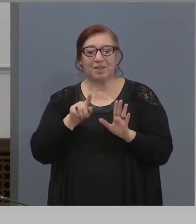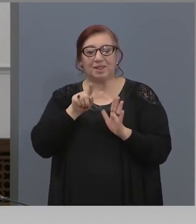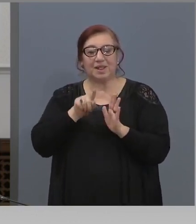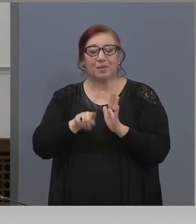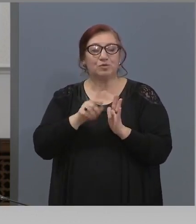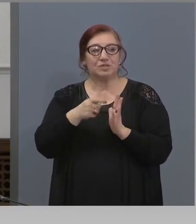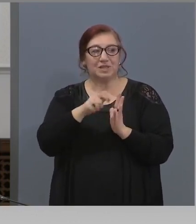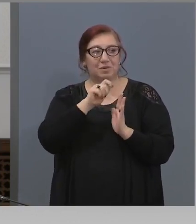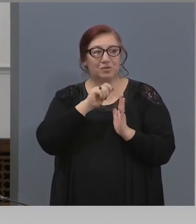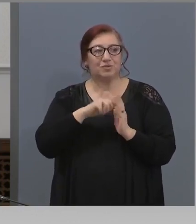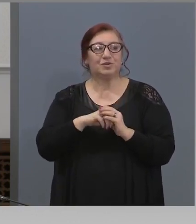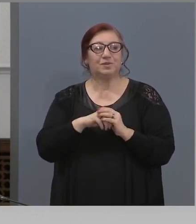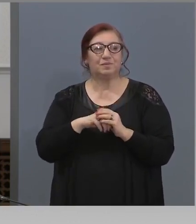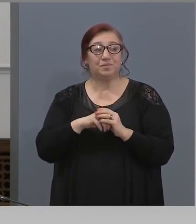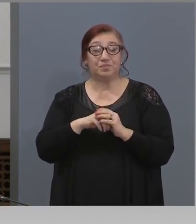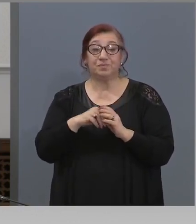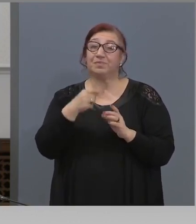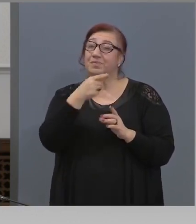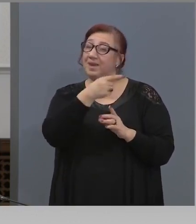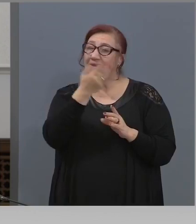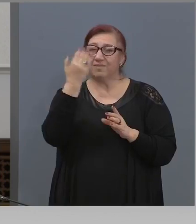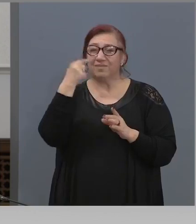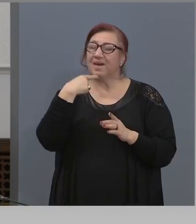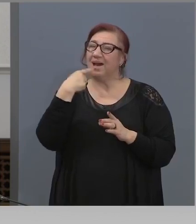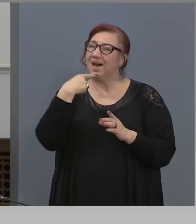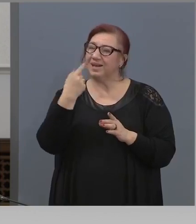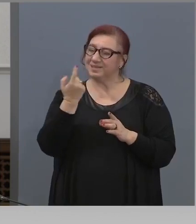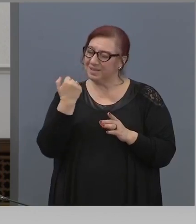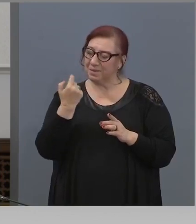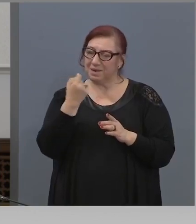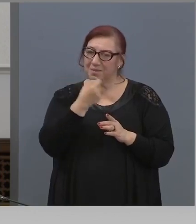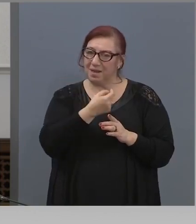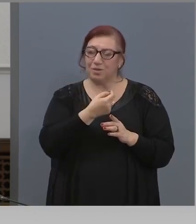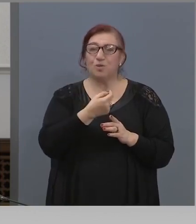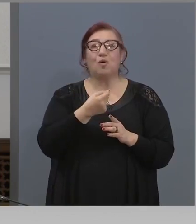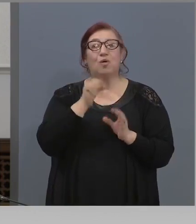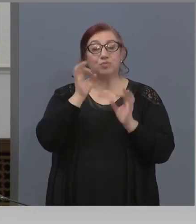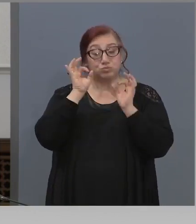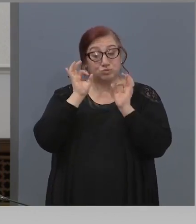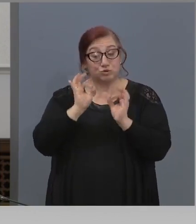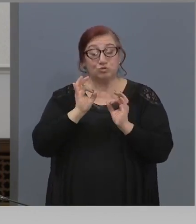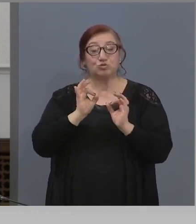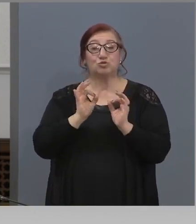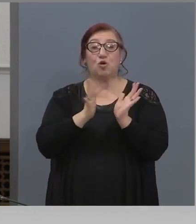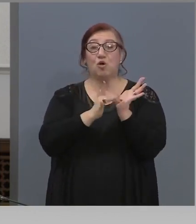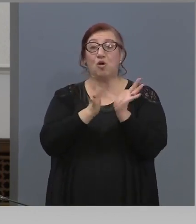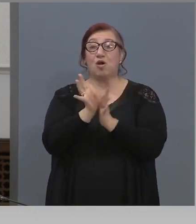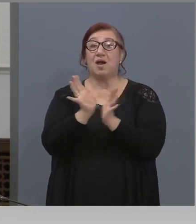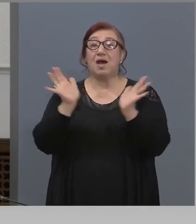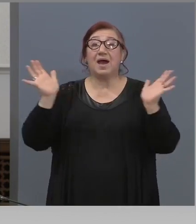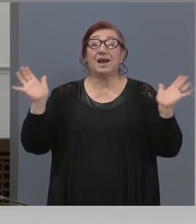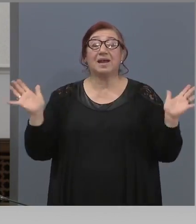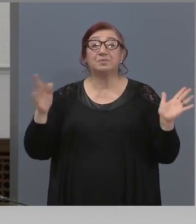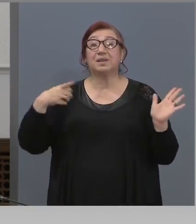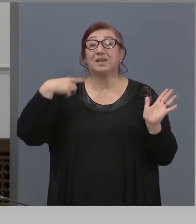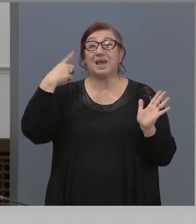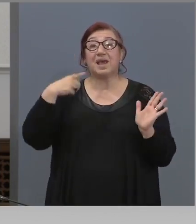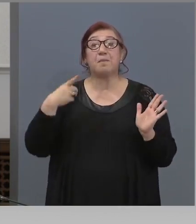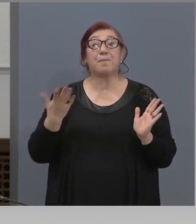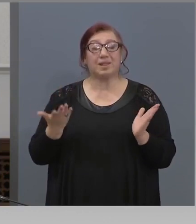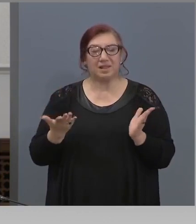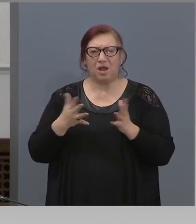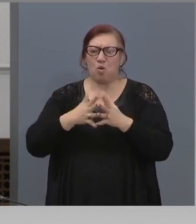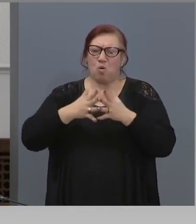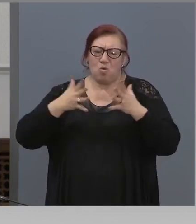Да, да, вие не случайно споменахте, господин премиер, разпет и петък, като един от големите християнски